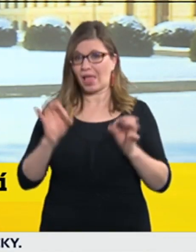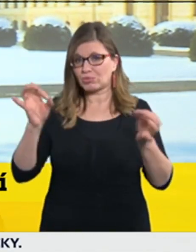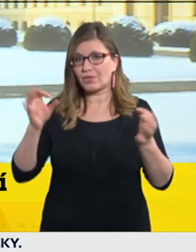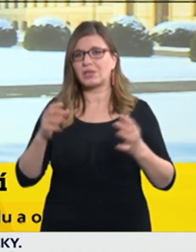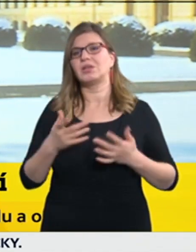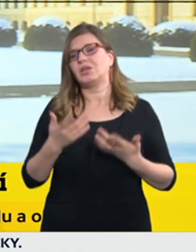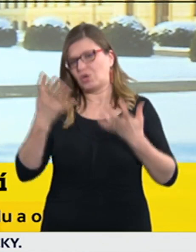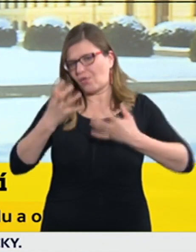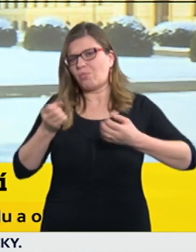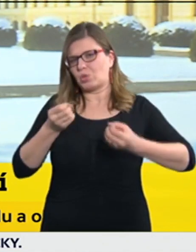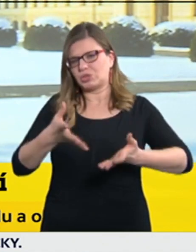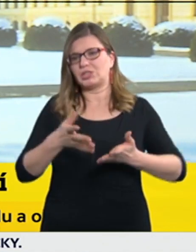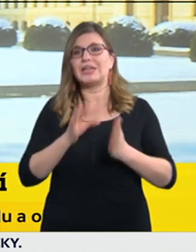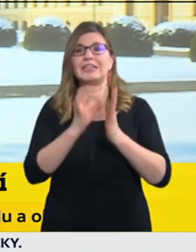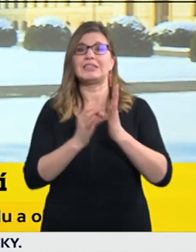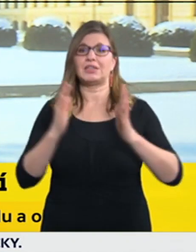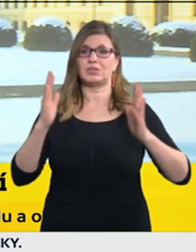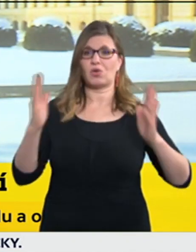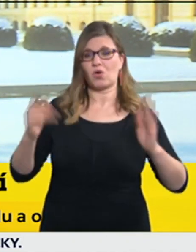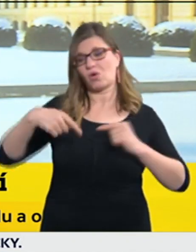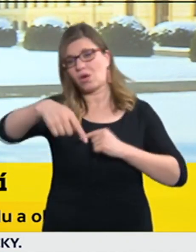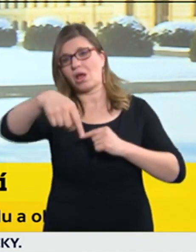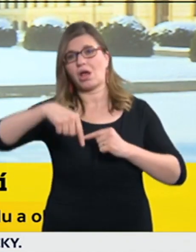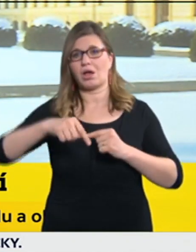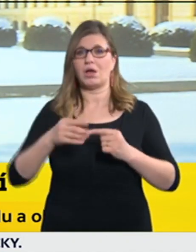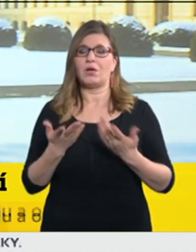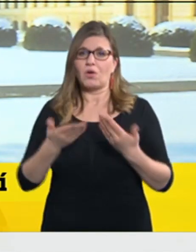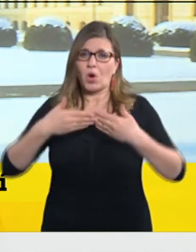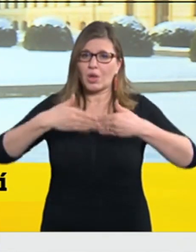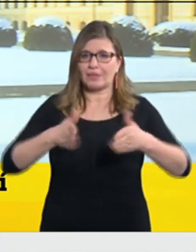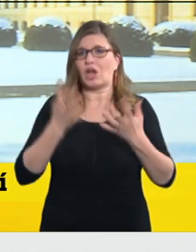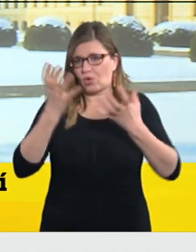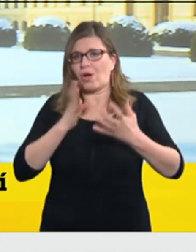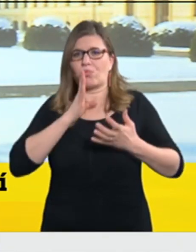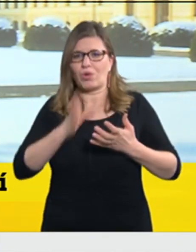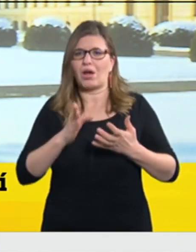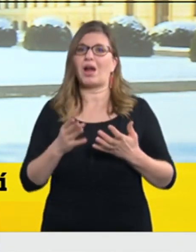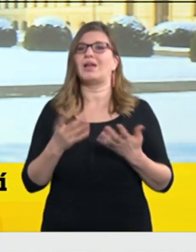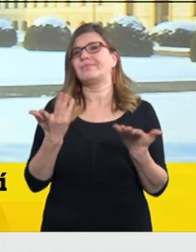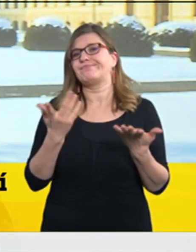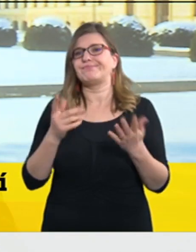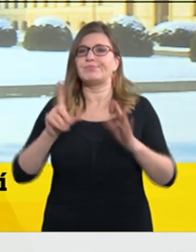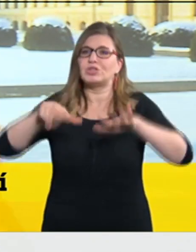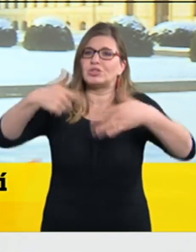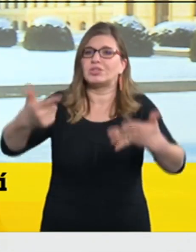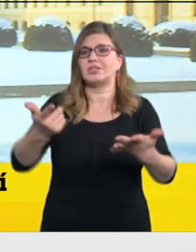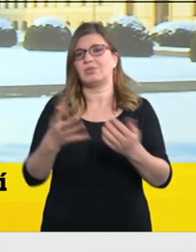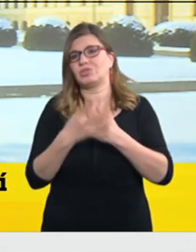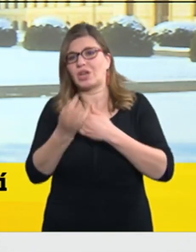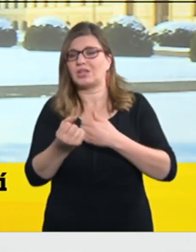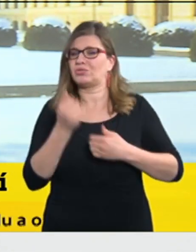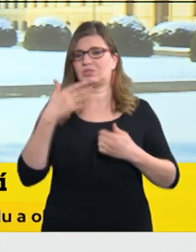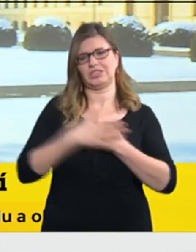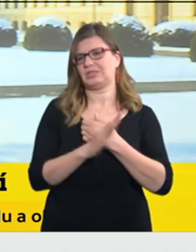Na druhou stranu, je nereálné očekávat, že by se ski areály otevřely třeba v průběhu příštího týdne. Bude to doznačné míry